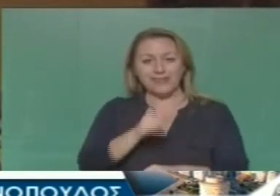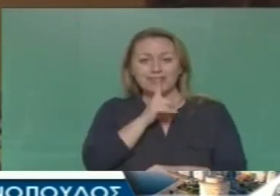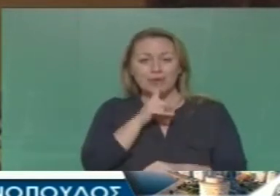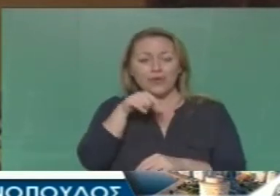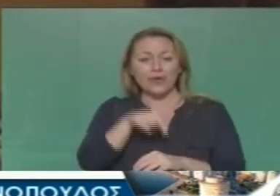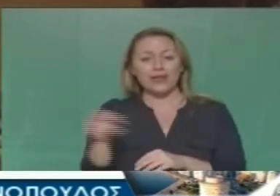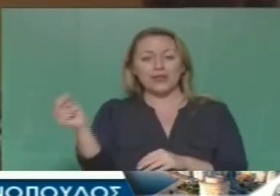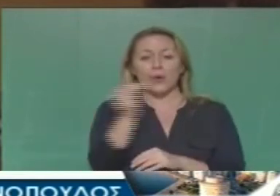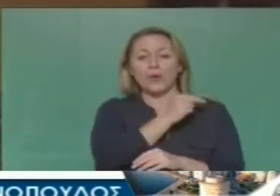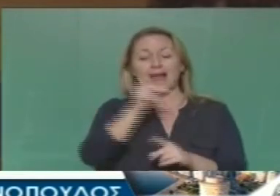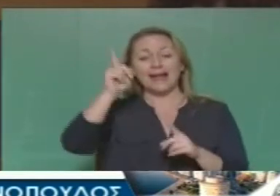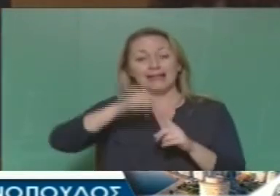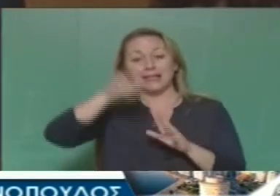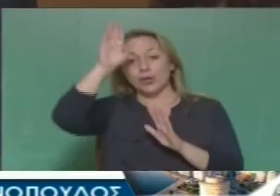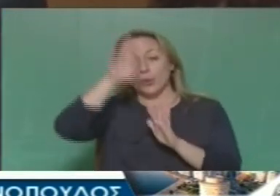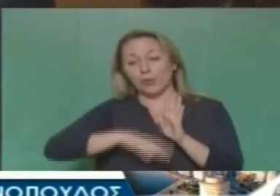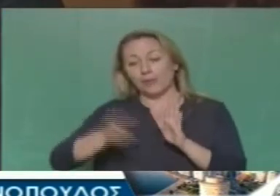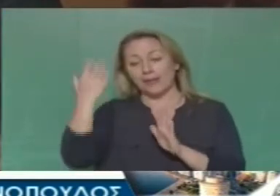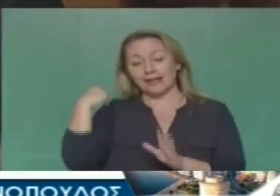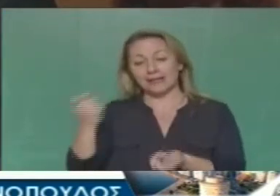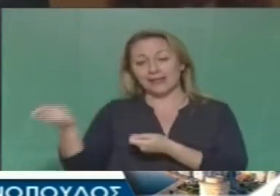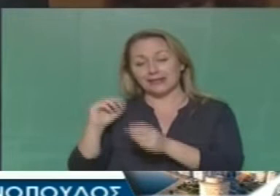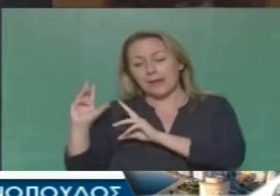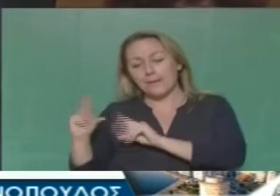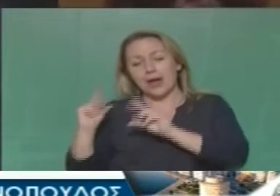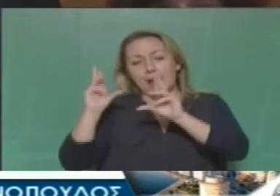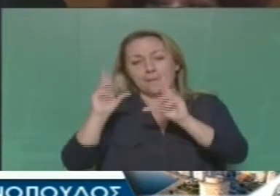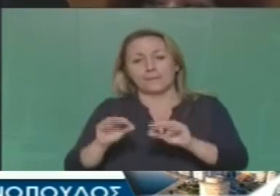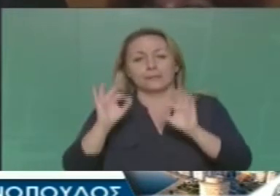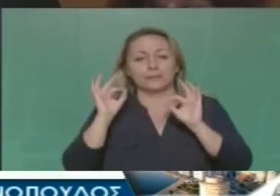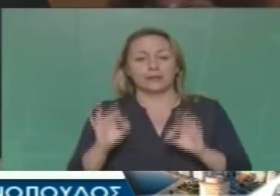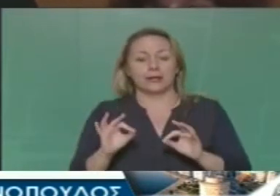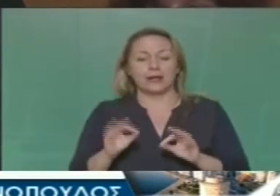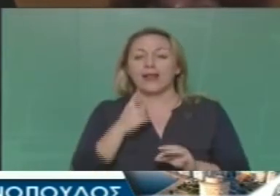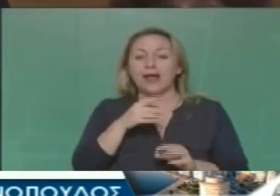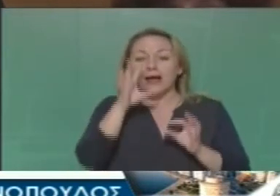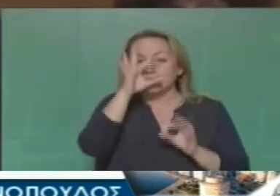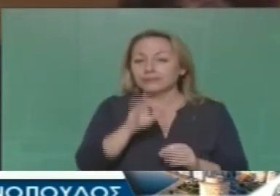έκφραση που έχει και το τεχνικό πρόγραμμα της προηγούμενης διοίκησης έτσι το έλεγε στην πραγματικότητα τι κάνει